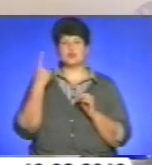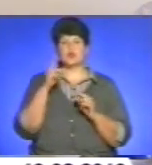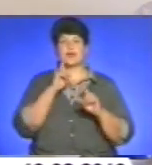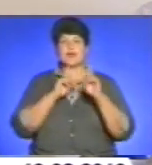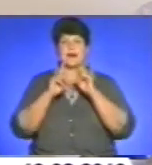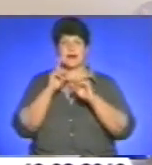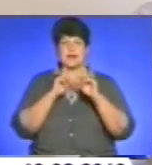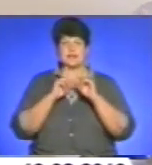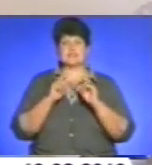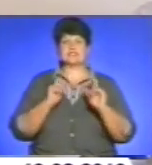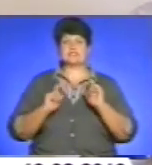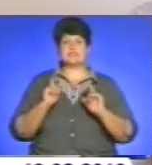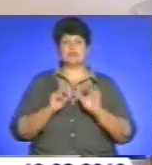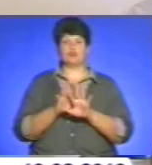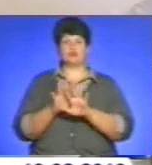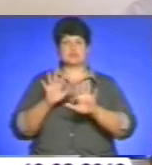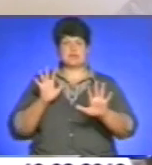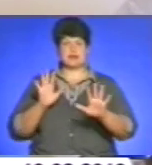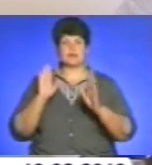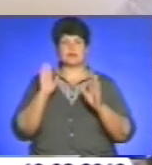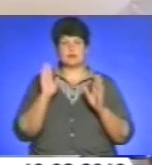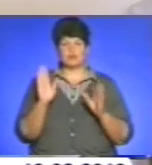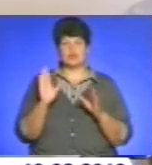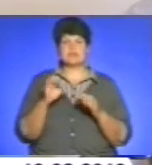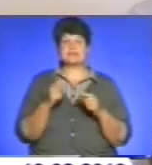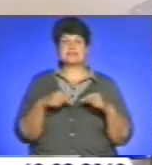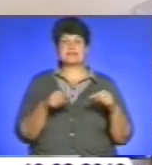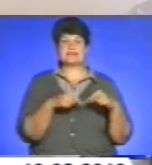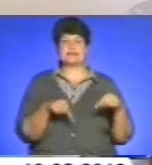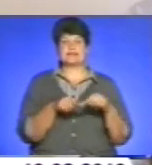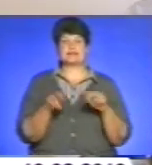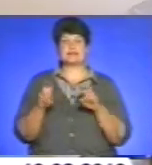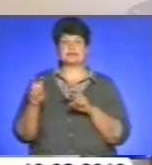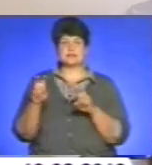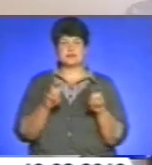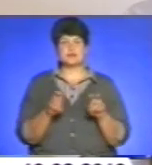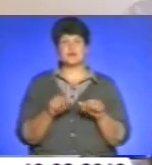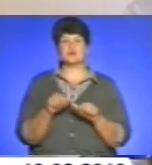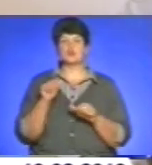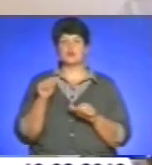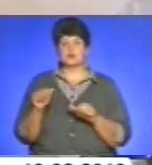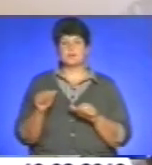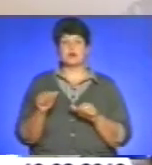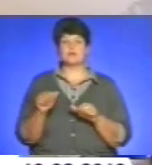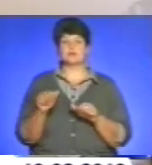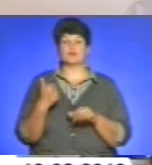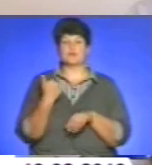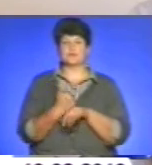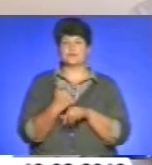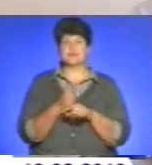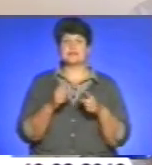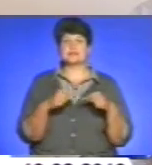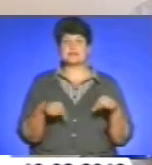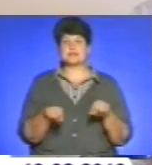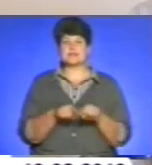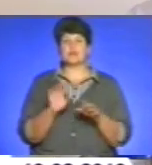ради, в сесійному залі, де будуть відбуватися пленарні і секційні засідання. Зокрема, ключові секції, котрі